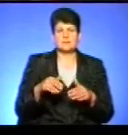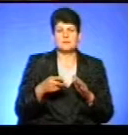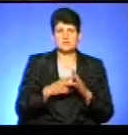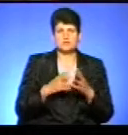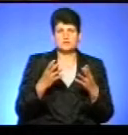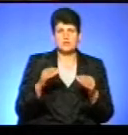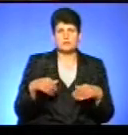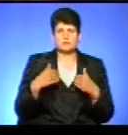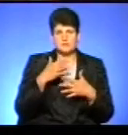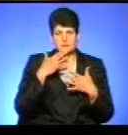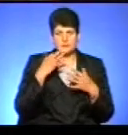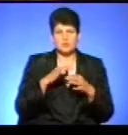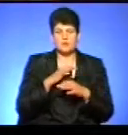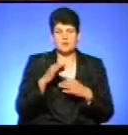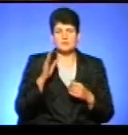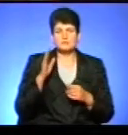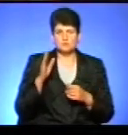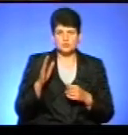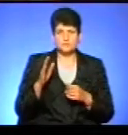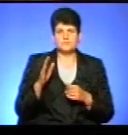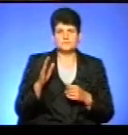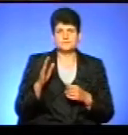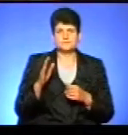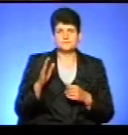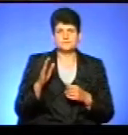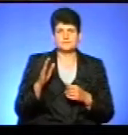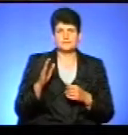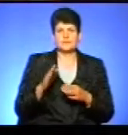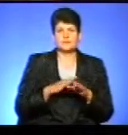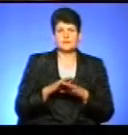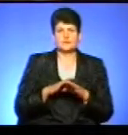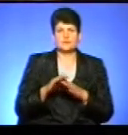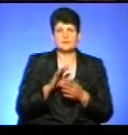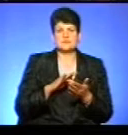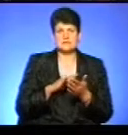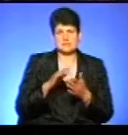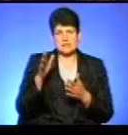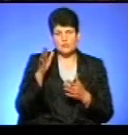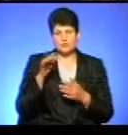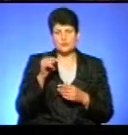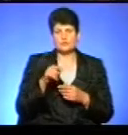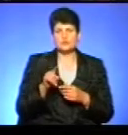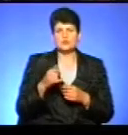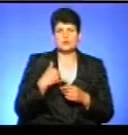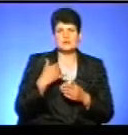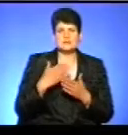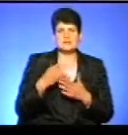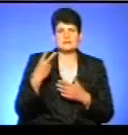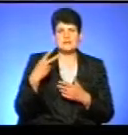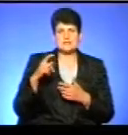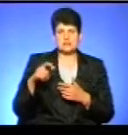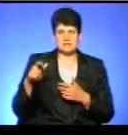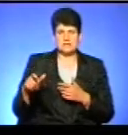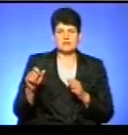низку проєктів, які будуть реалізовуватися у центрі науки, тому що у нас є 20 людей,